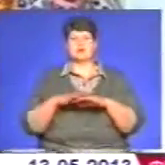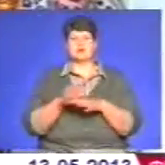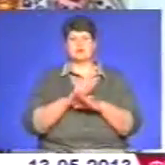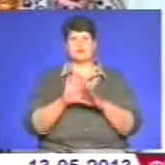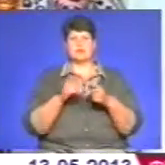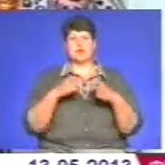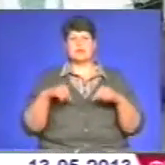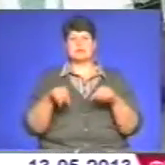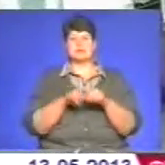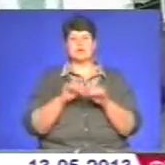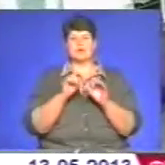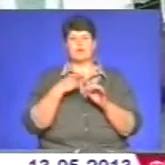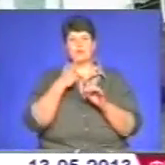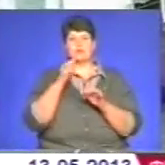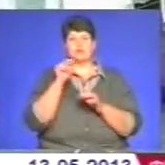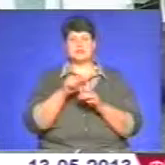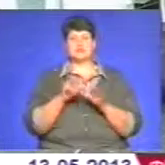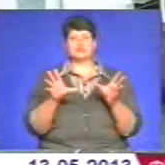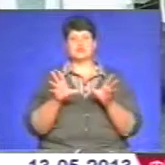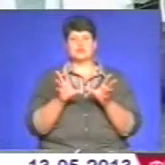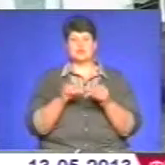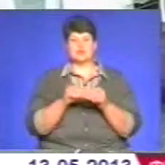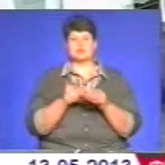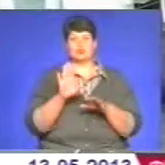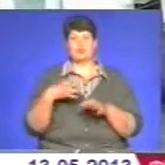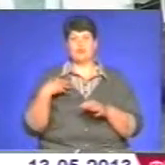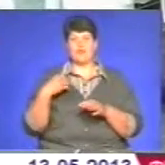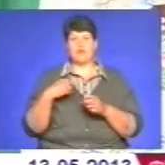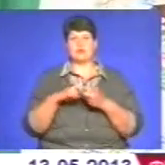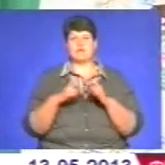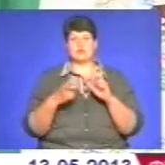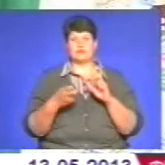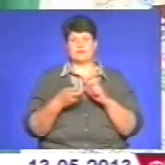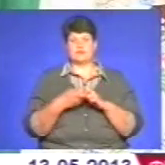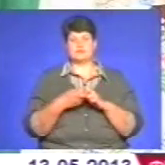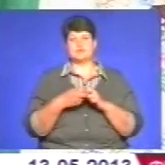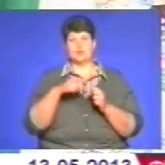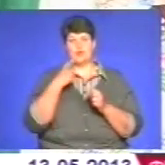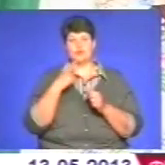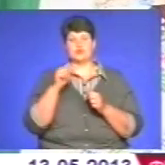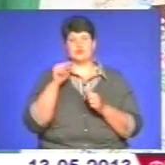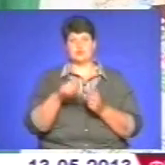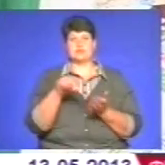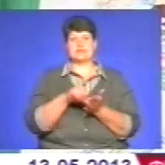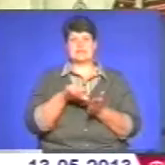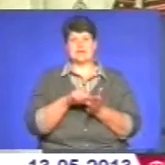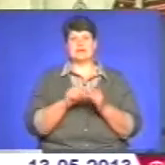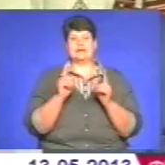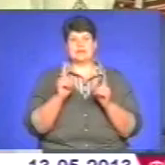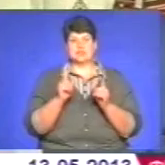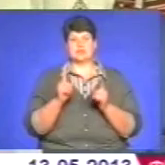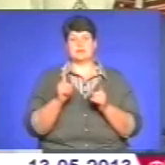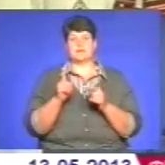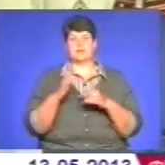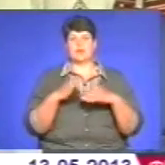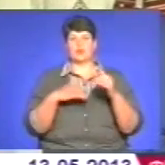організатори пояснюють тим, що схожі дійства проходили у Львові, Івано-Франківську, і переконують, що тут представлена лише ручна